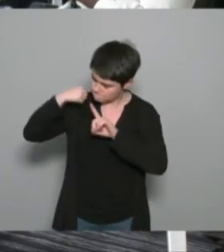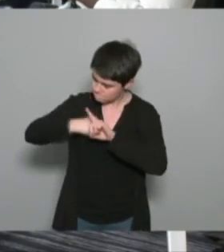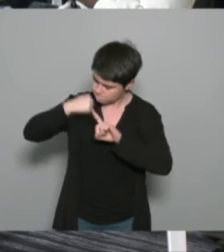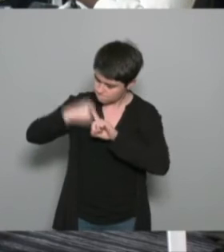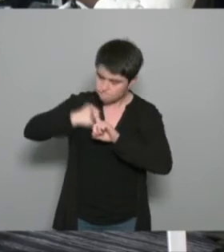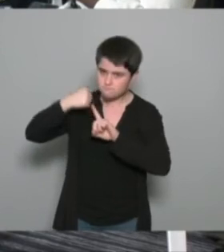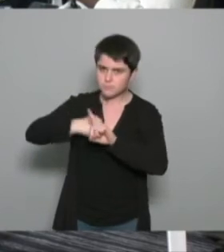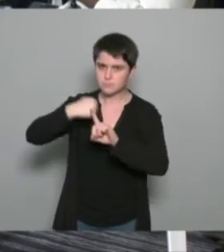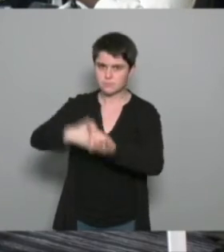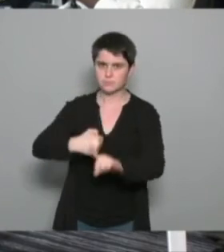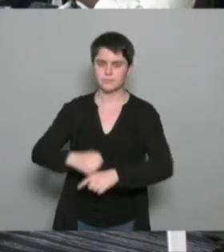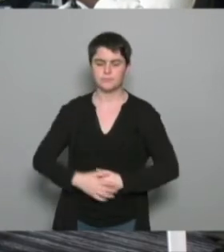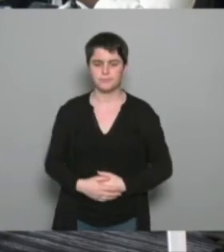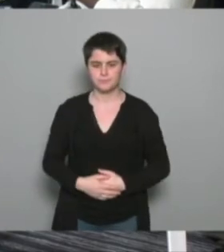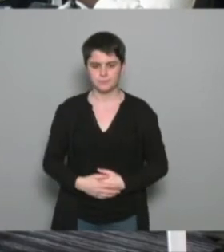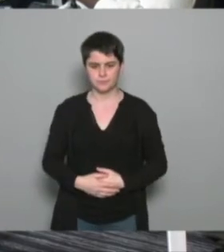je pense que